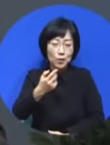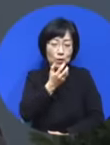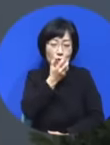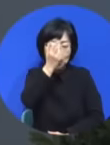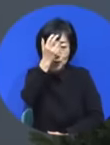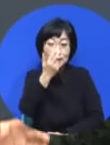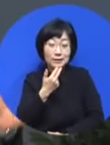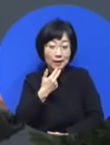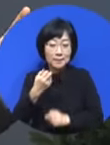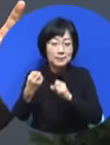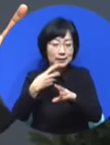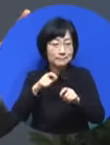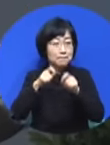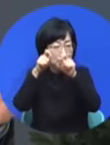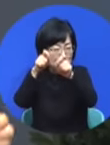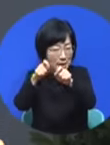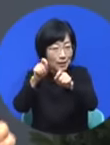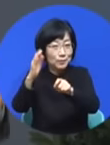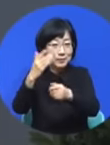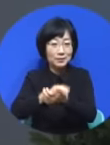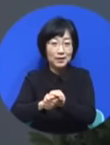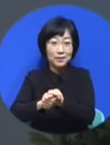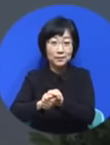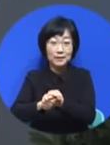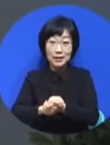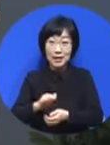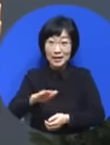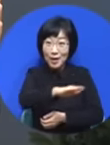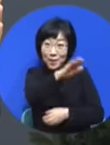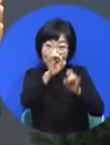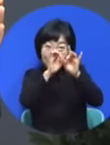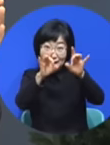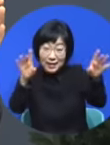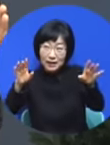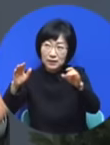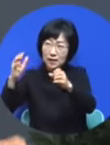요호와의 신에 충만한 축복이 여러분에게 올 겁니다.